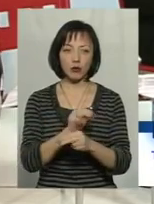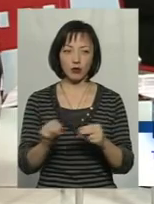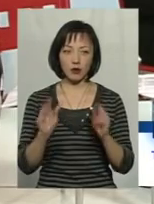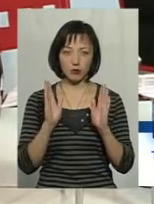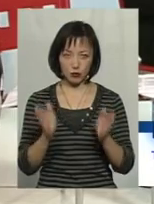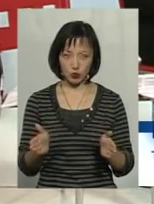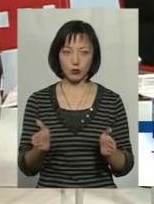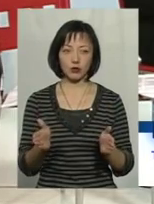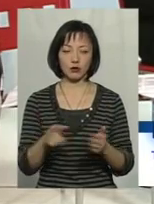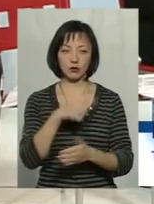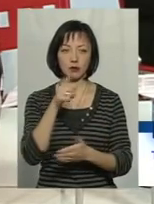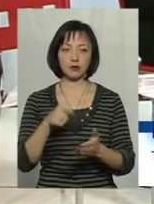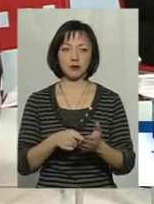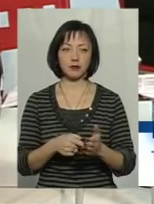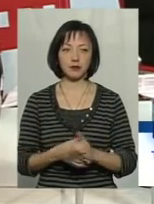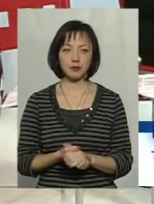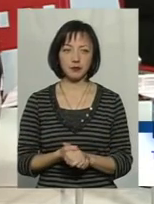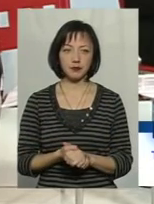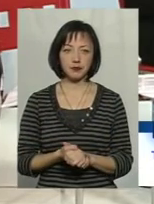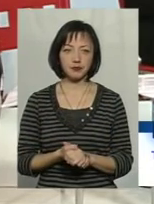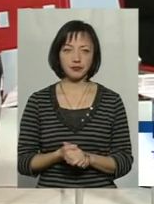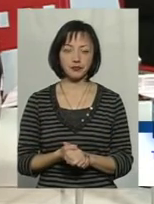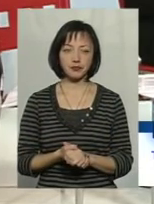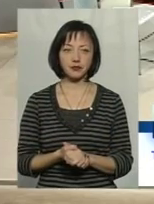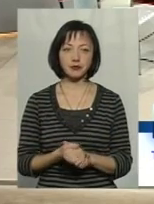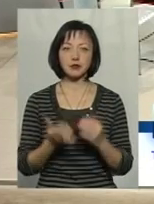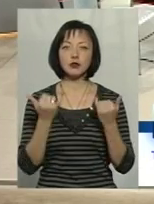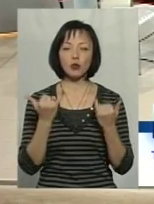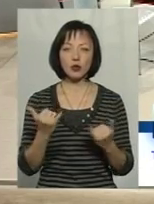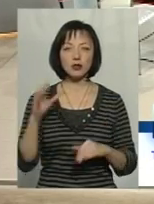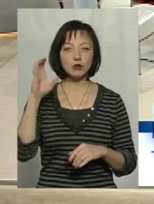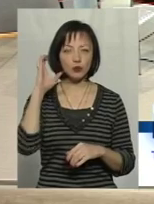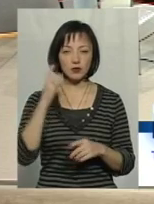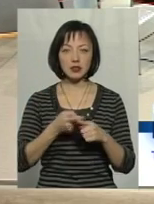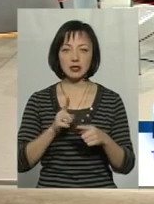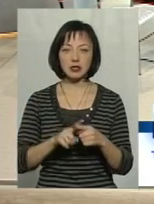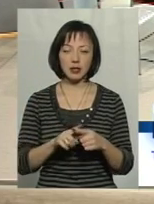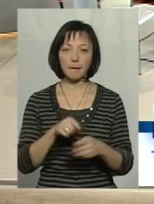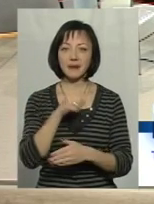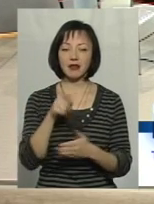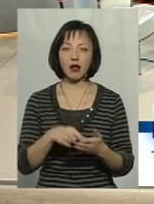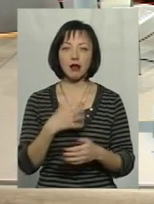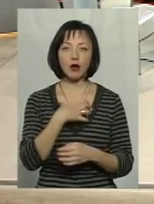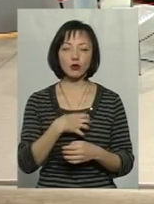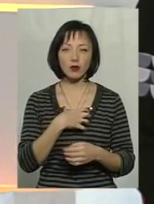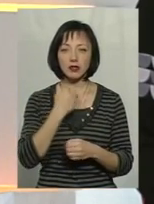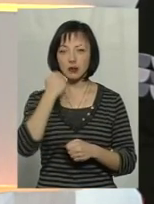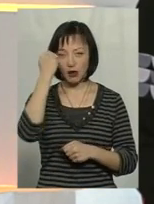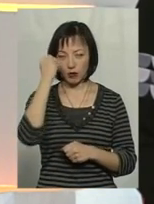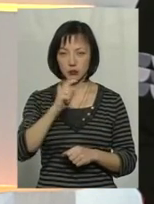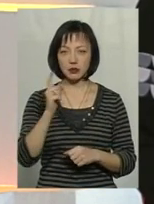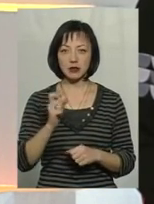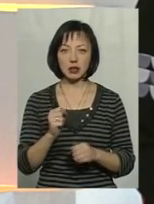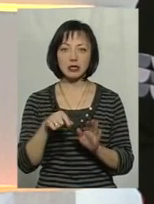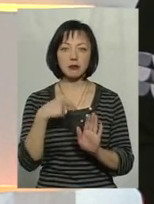Чи будуть ремонтуватися? Коли будуть і як ремонтуватися обласні дороги? Ми заслуховувалися. Це досить питання актуальне. Ми дякуємо за